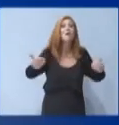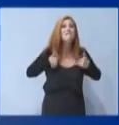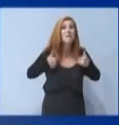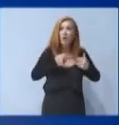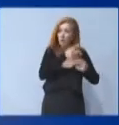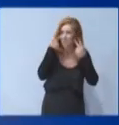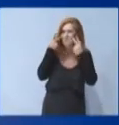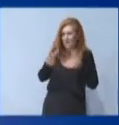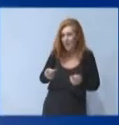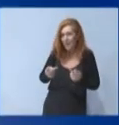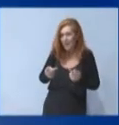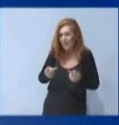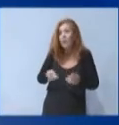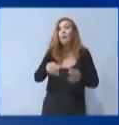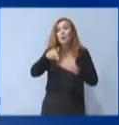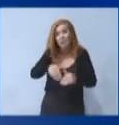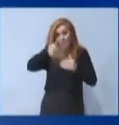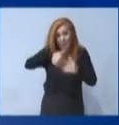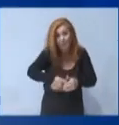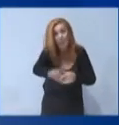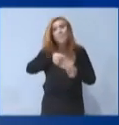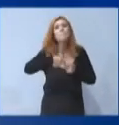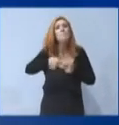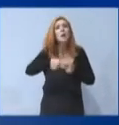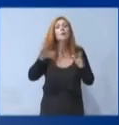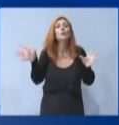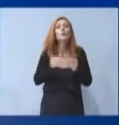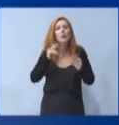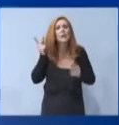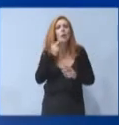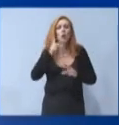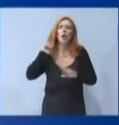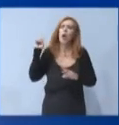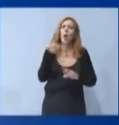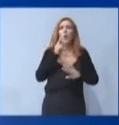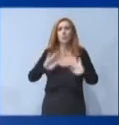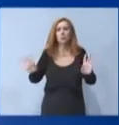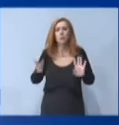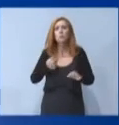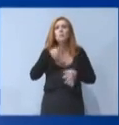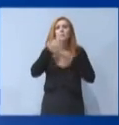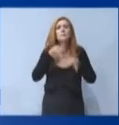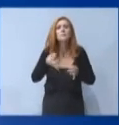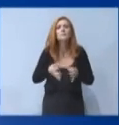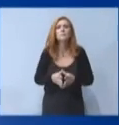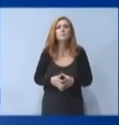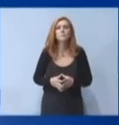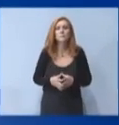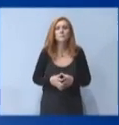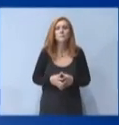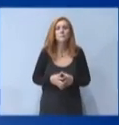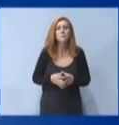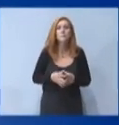επόμενοι δέσμοι αφορά στην ολικά την κοινωνία. Εξηγούμε, η απαλλαγή από την